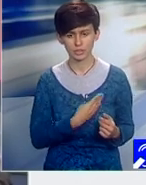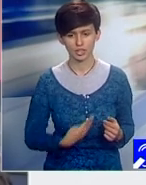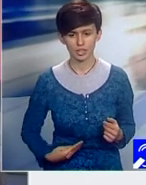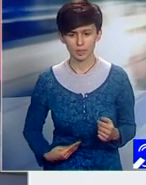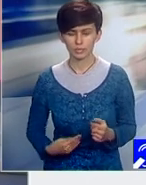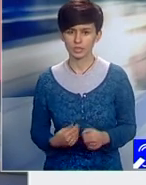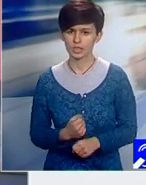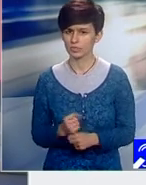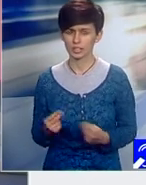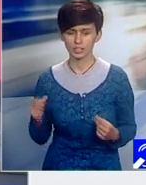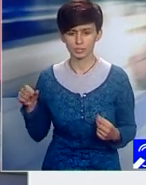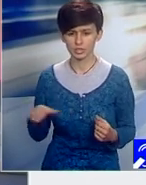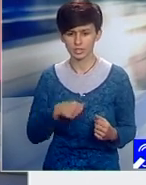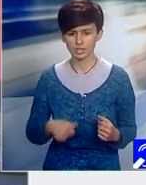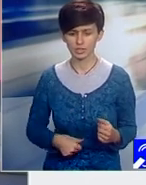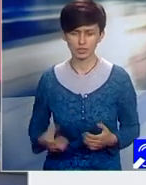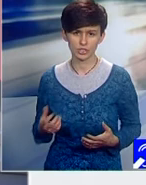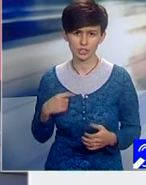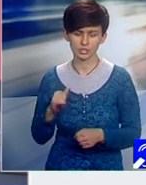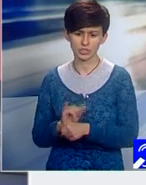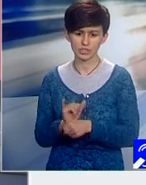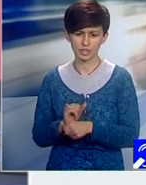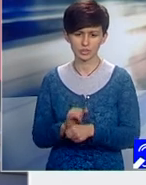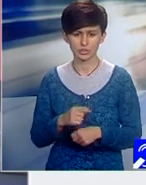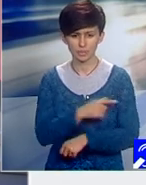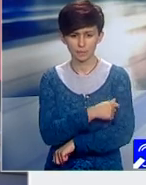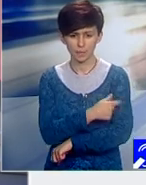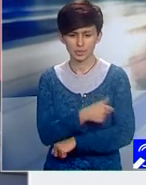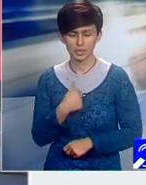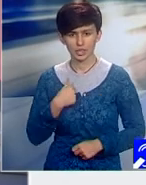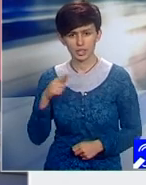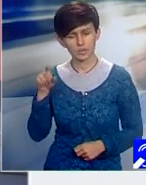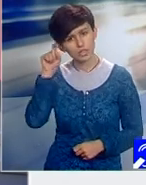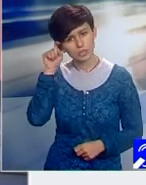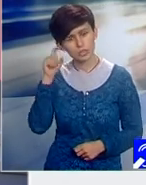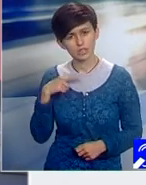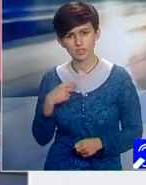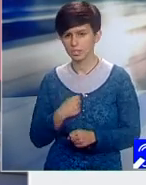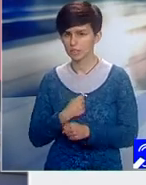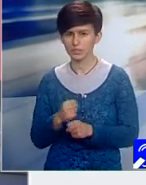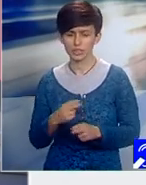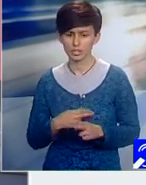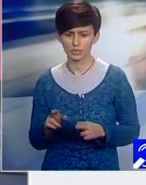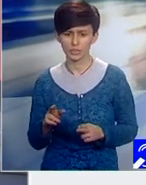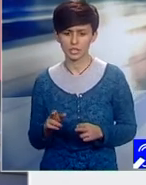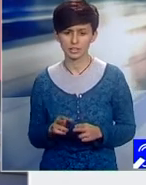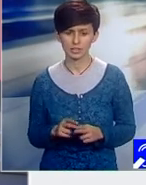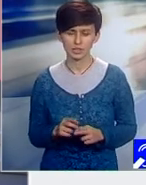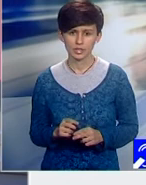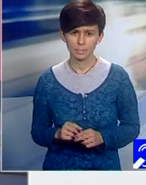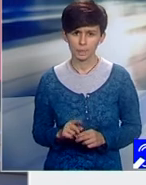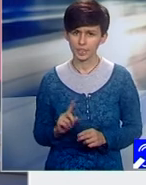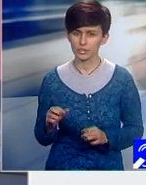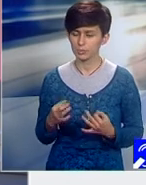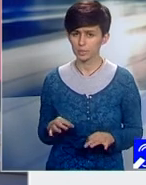o grămadă de chirurgi care sunt directori de spetale. Nu cred că este foarte corect să-l lași pe omul ăla să nu-și mai vadă, să nu-și mai opereze